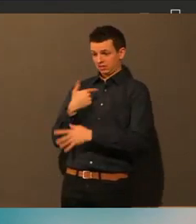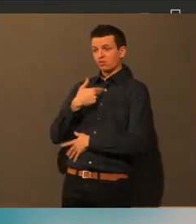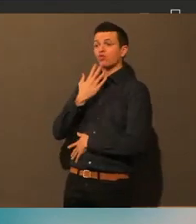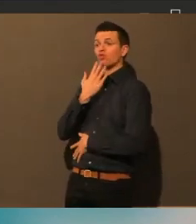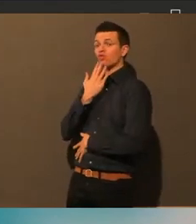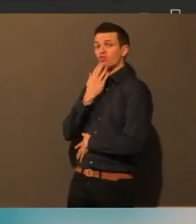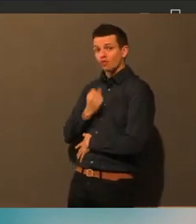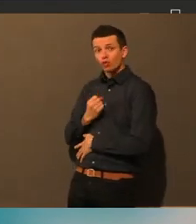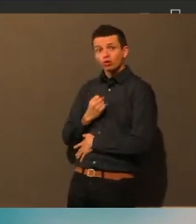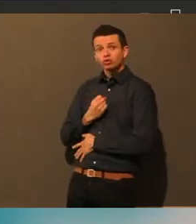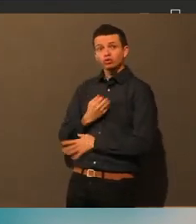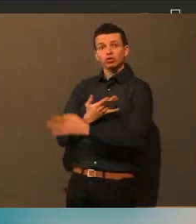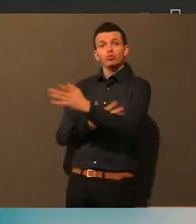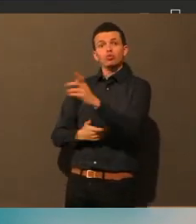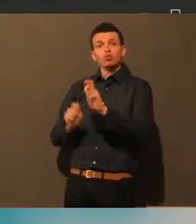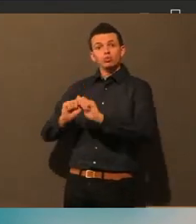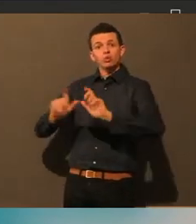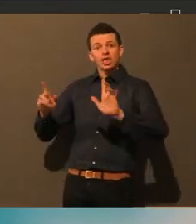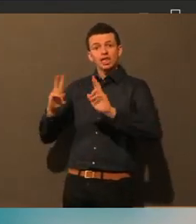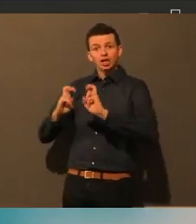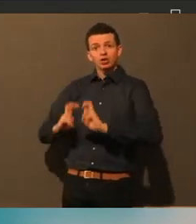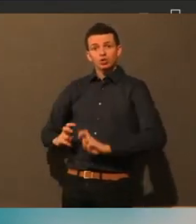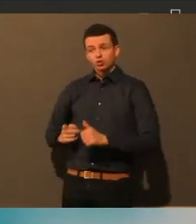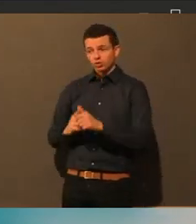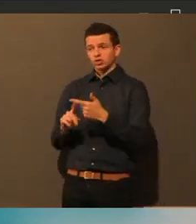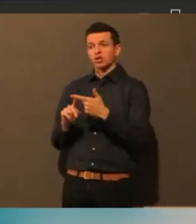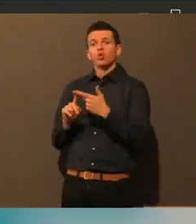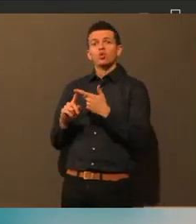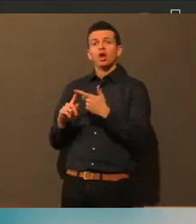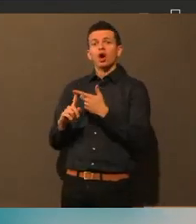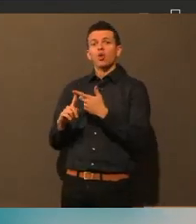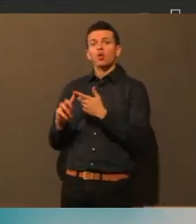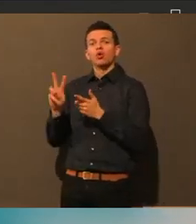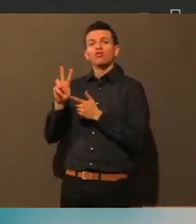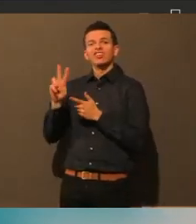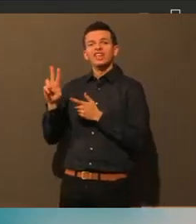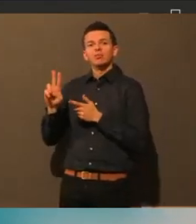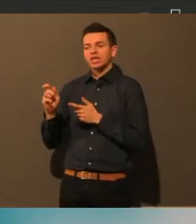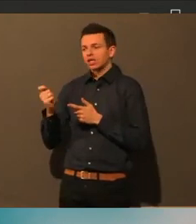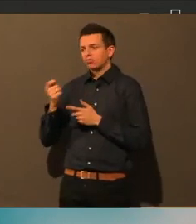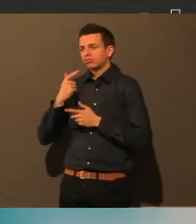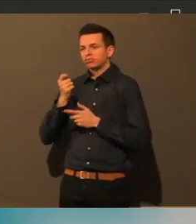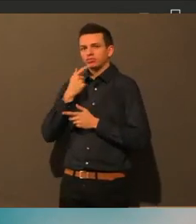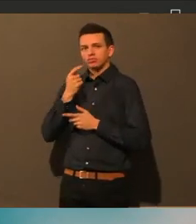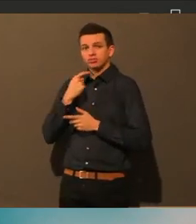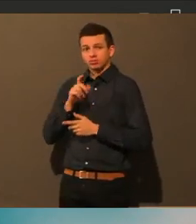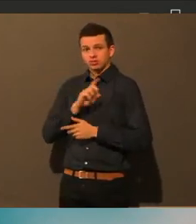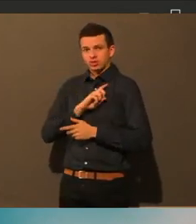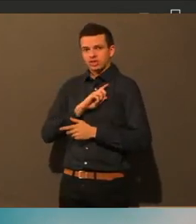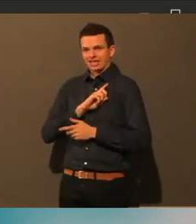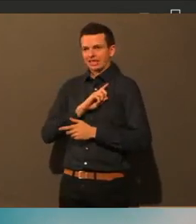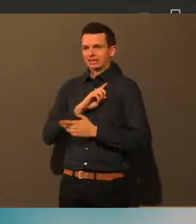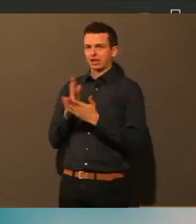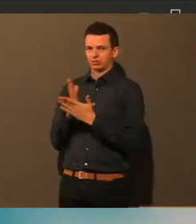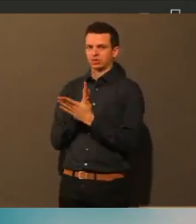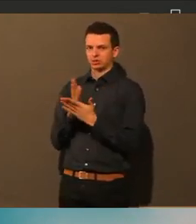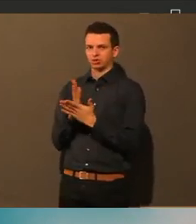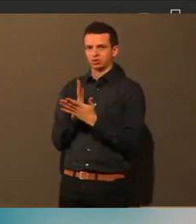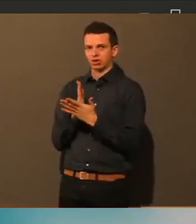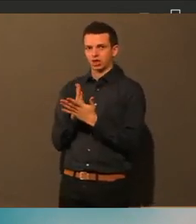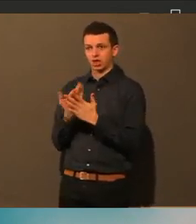Vitaminpräparate nimmt oder nicht. Also das ist, glaube ich, etwas, was wir ganz schlecht hier heute so